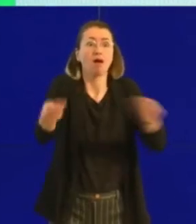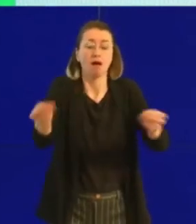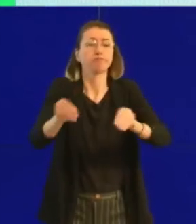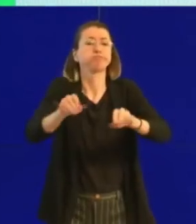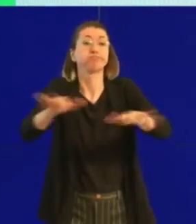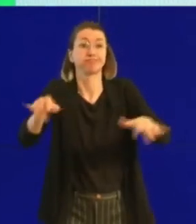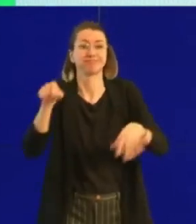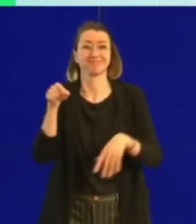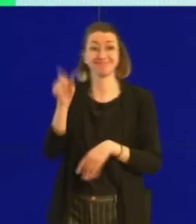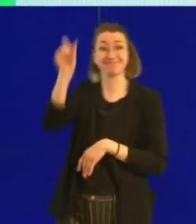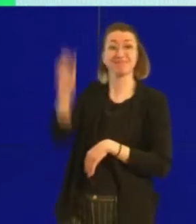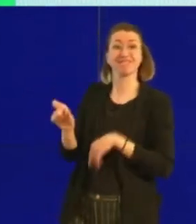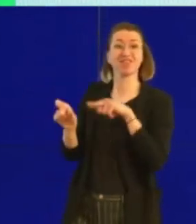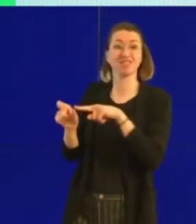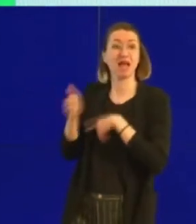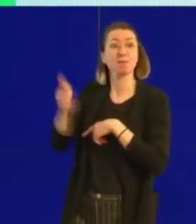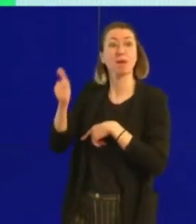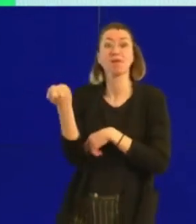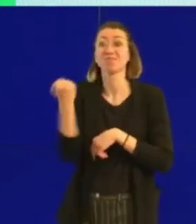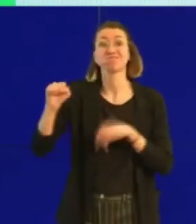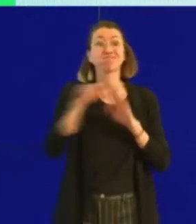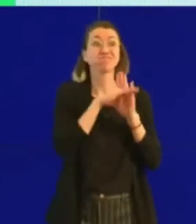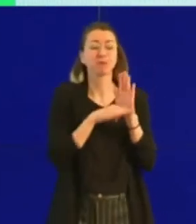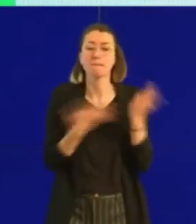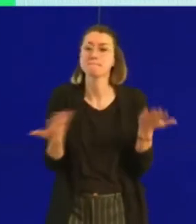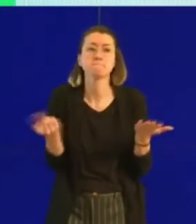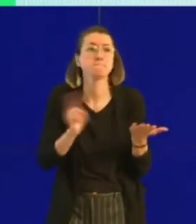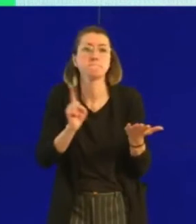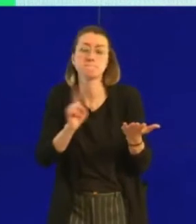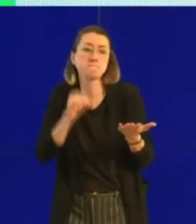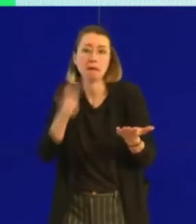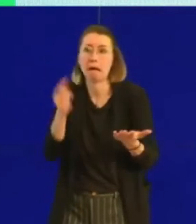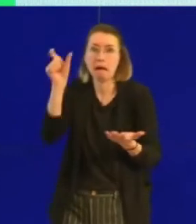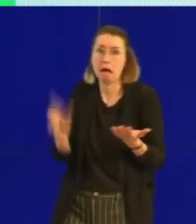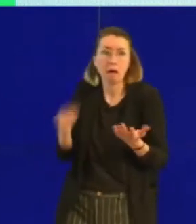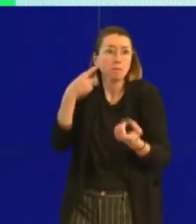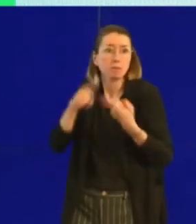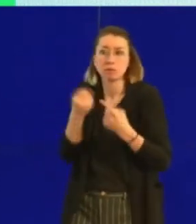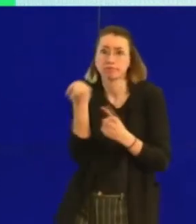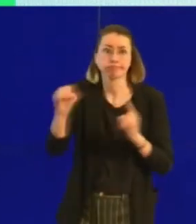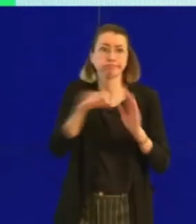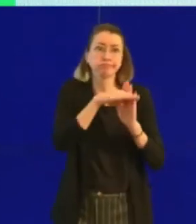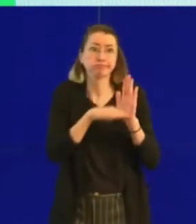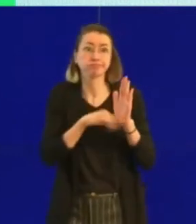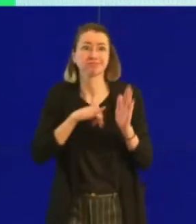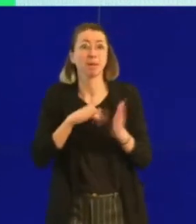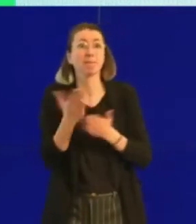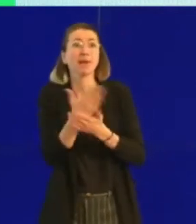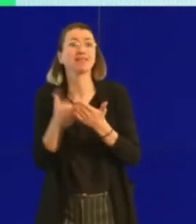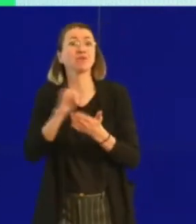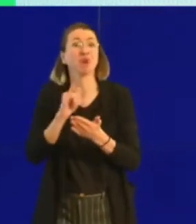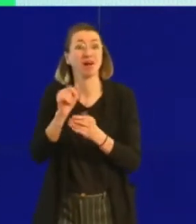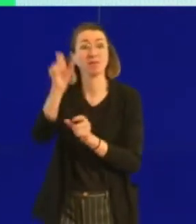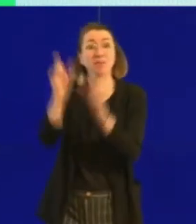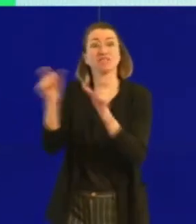respecté les règles de confinement. Ce sont dans un certain nombre de cas des personnes pour qui respecter ces règles de confinement